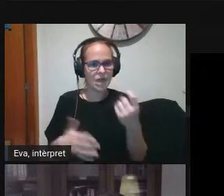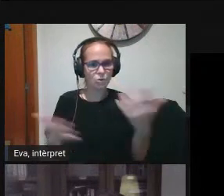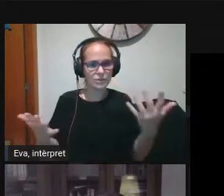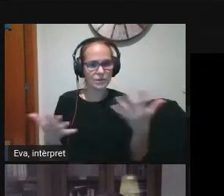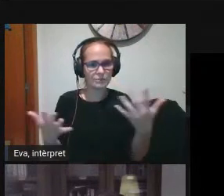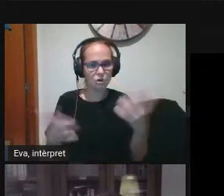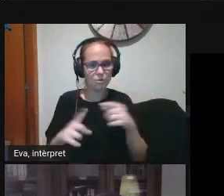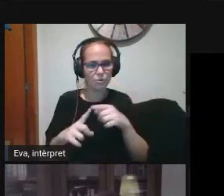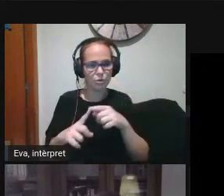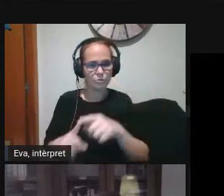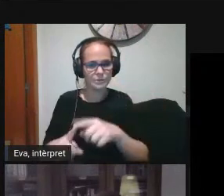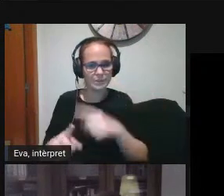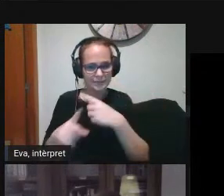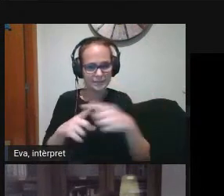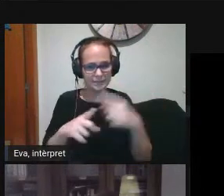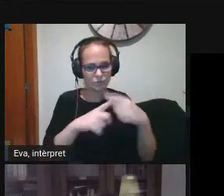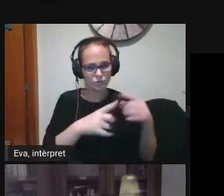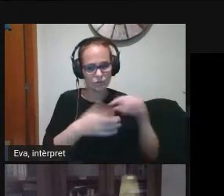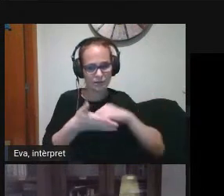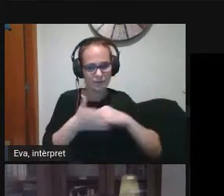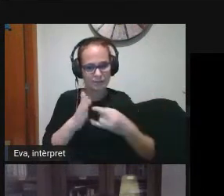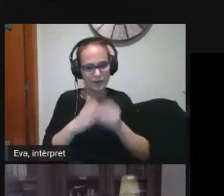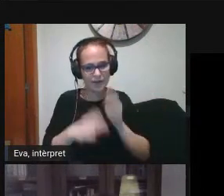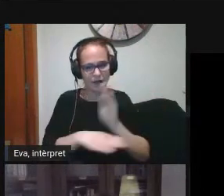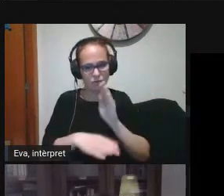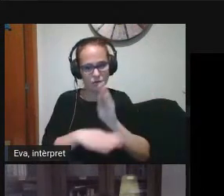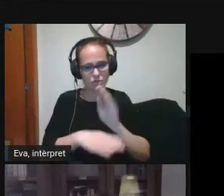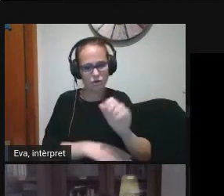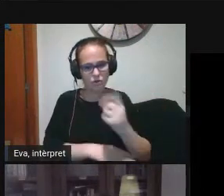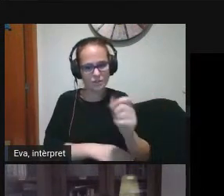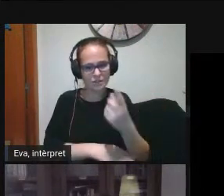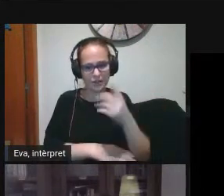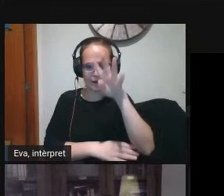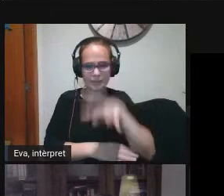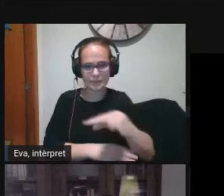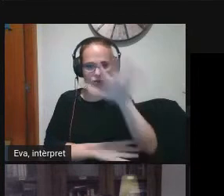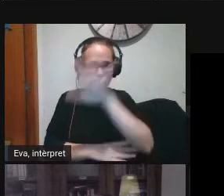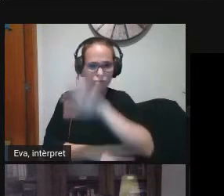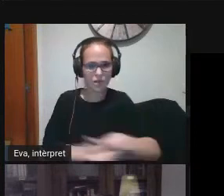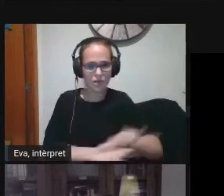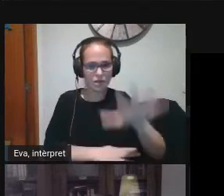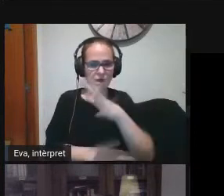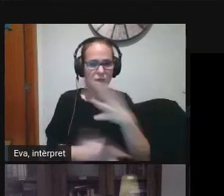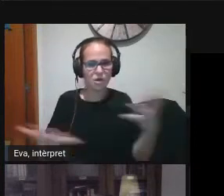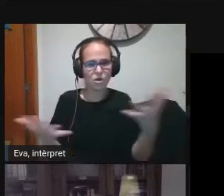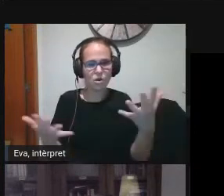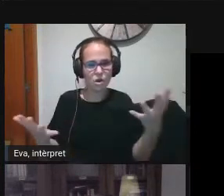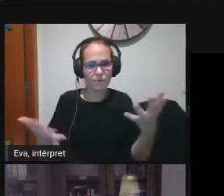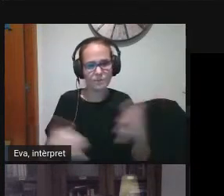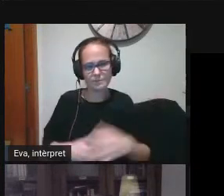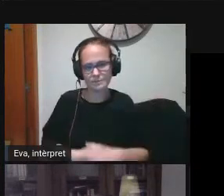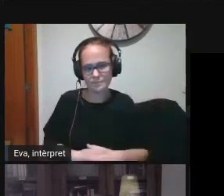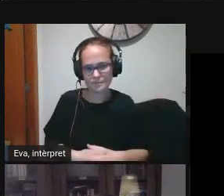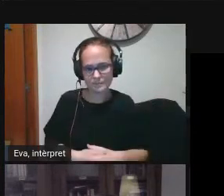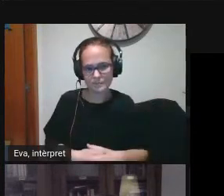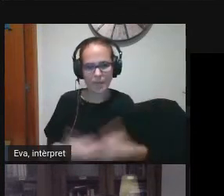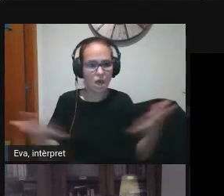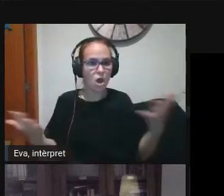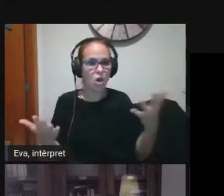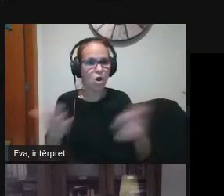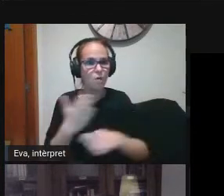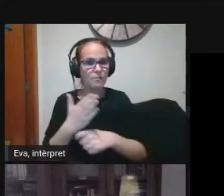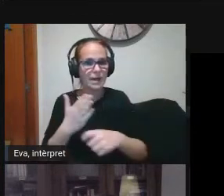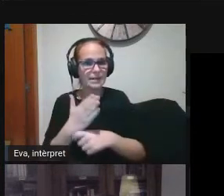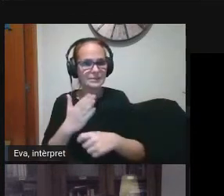objectius del Pla d'Educació Digital de Catalunya com podem fer l'estratègia